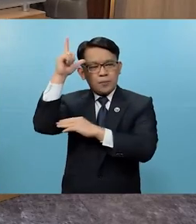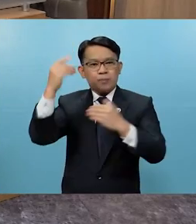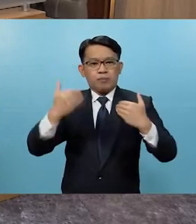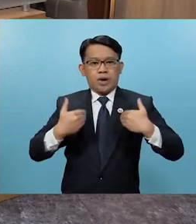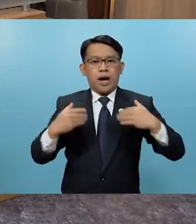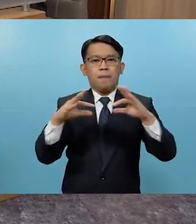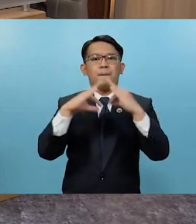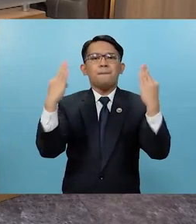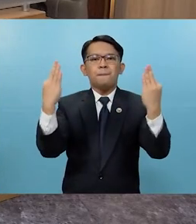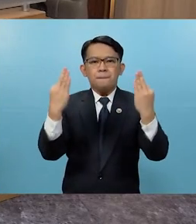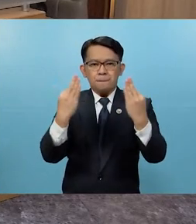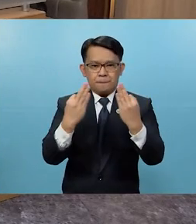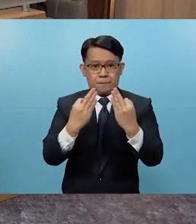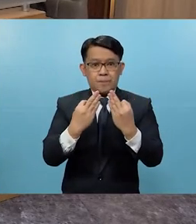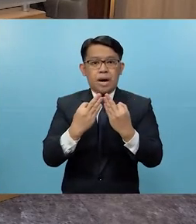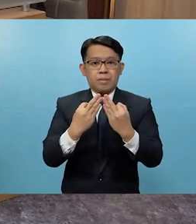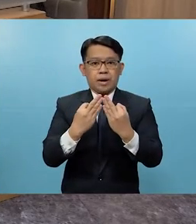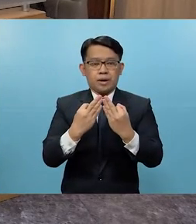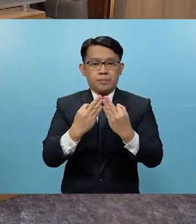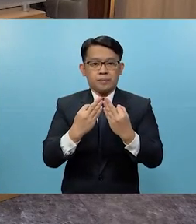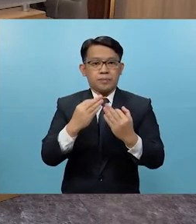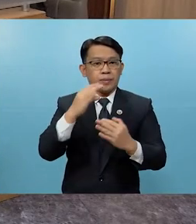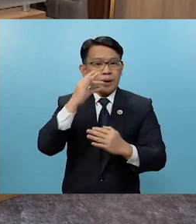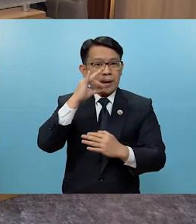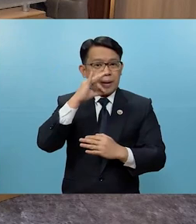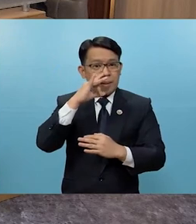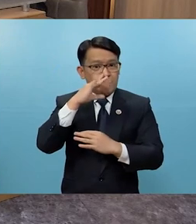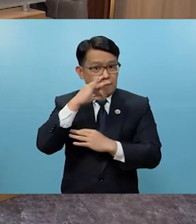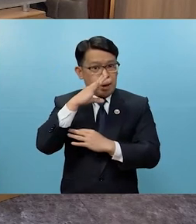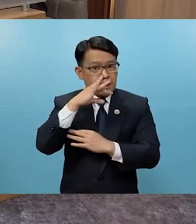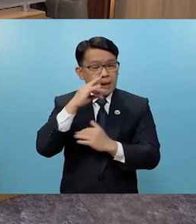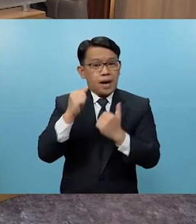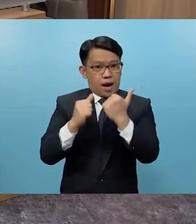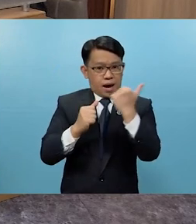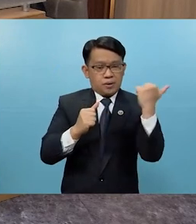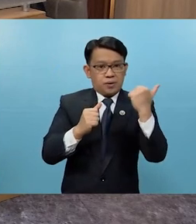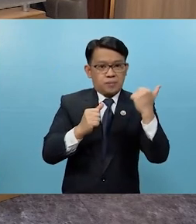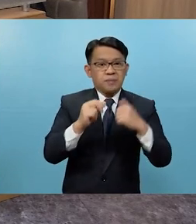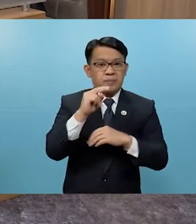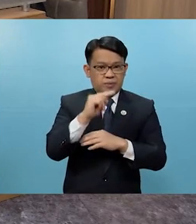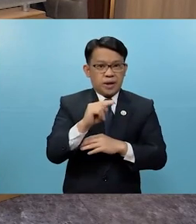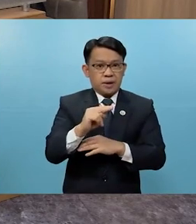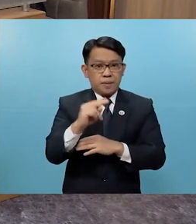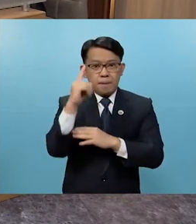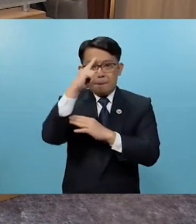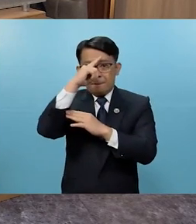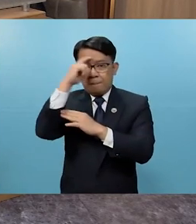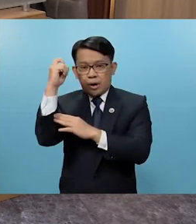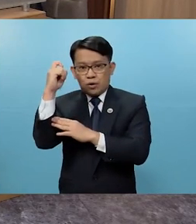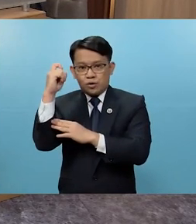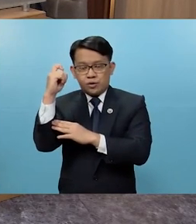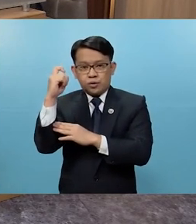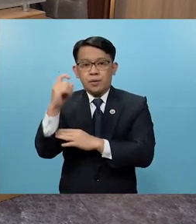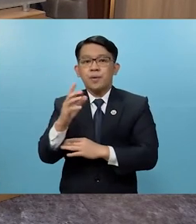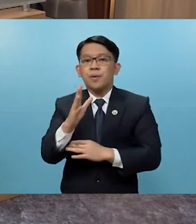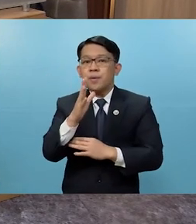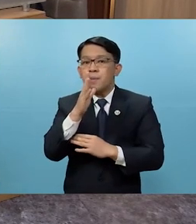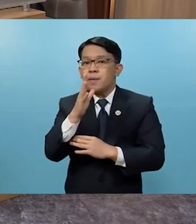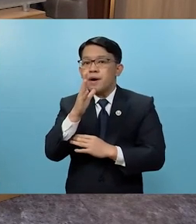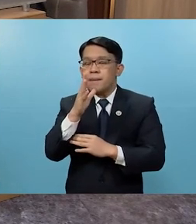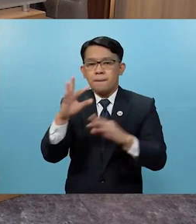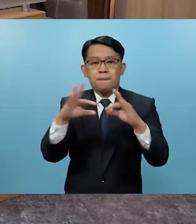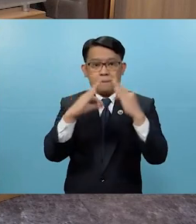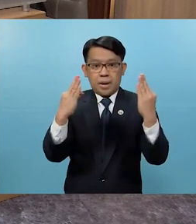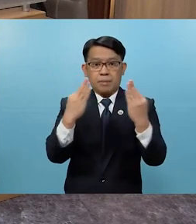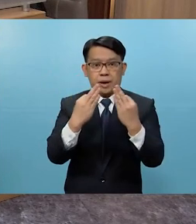mga sambahayan po na may mga kasambahay At ang iba po ay kinailangan ito dahil po sa iyong babae o yung ina